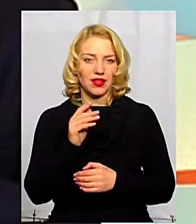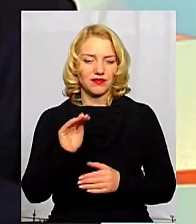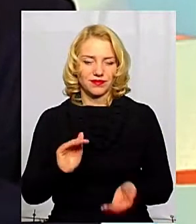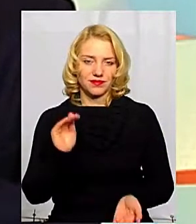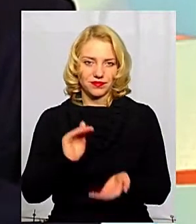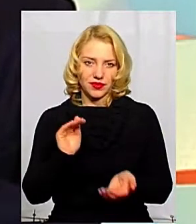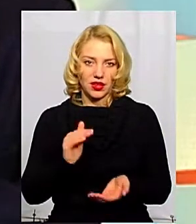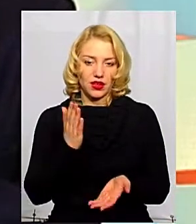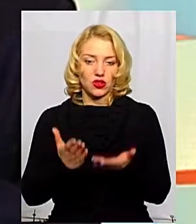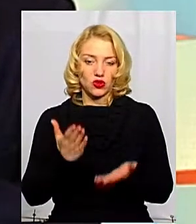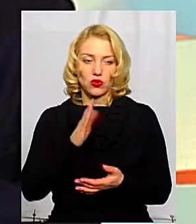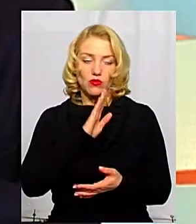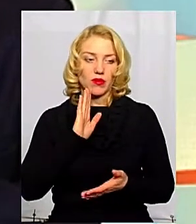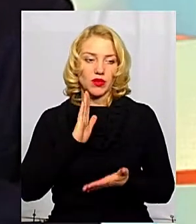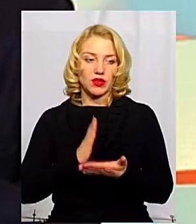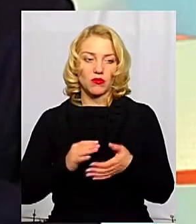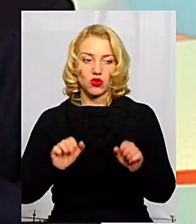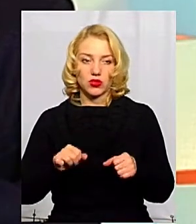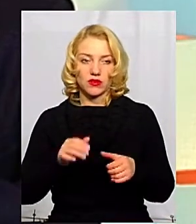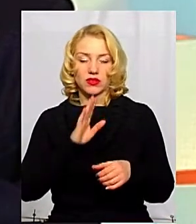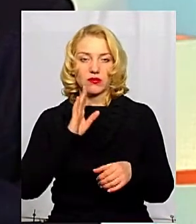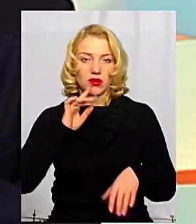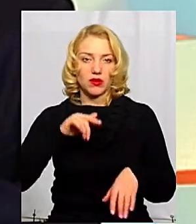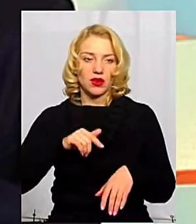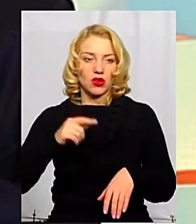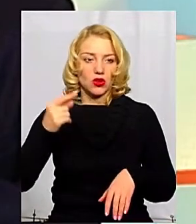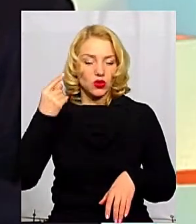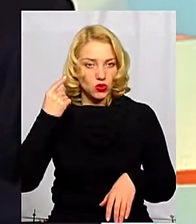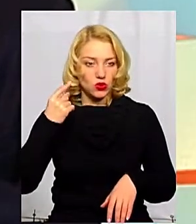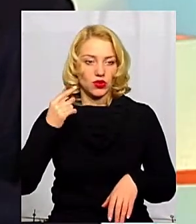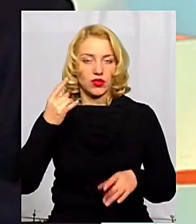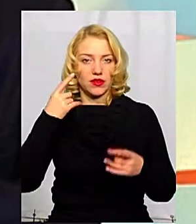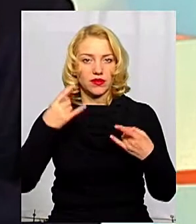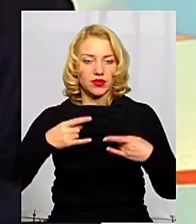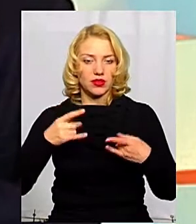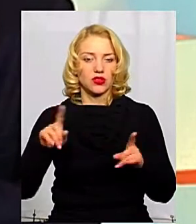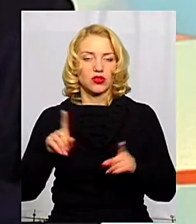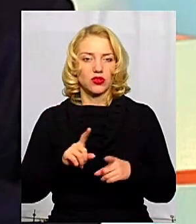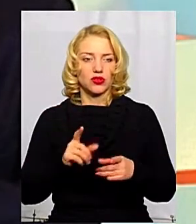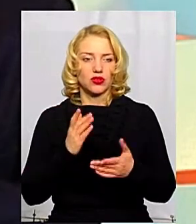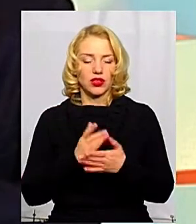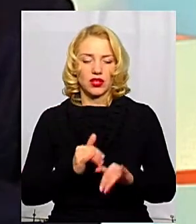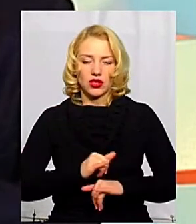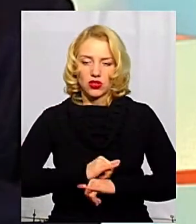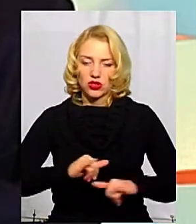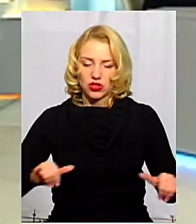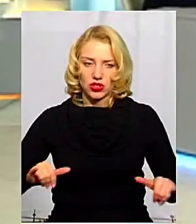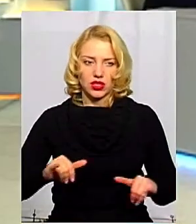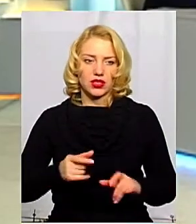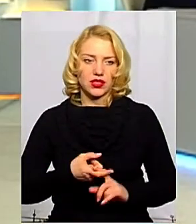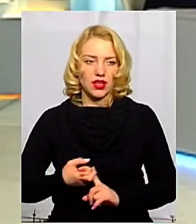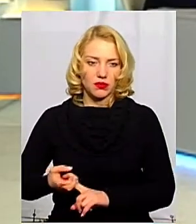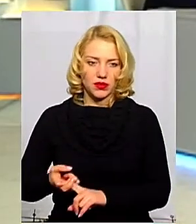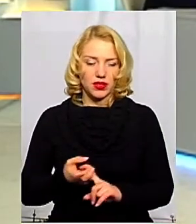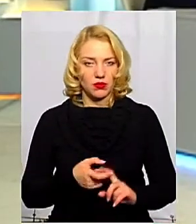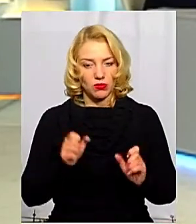віку, якщо у мами є можливість, і мама чує засобів масової інформації, що от якраз шириться епідемія грипу, можливо, в цей